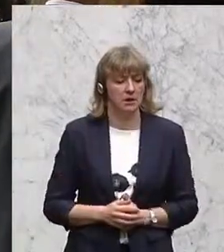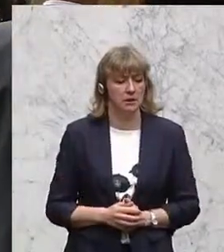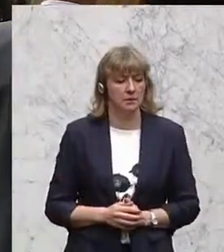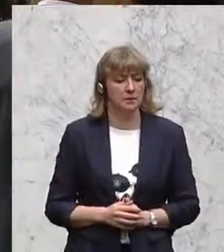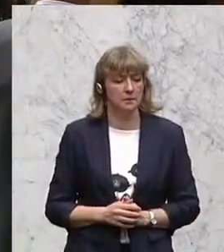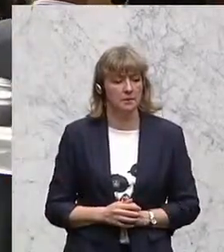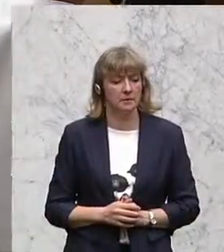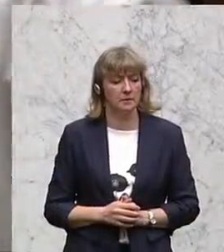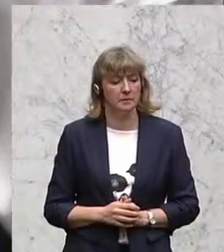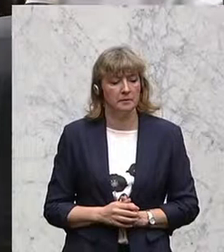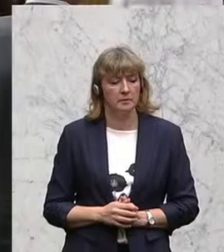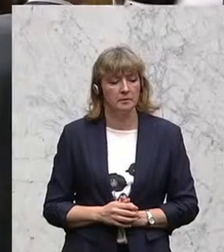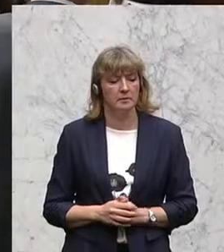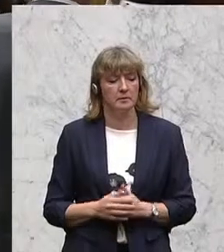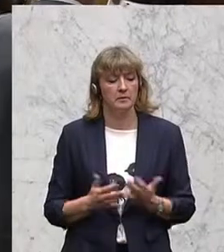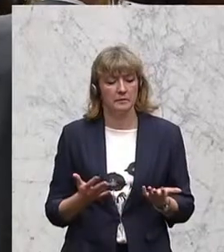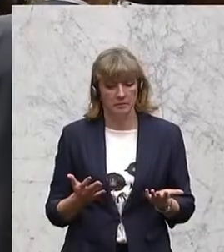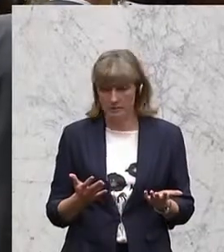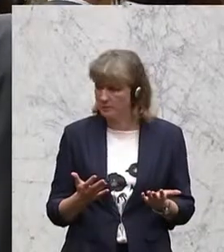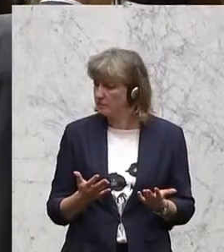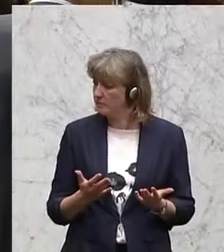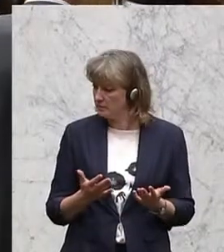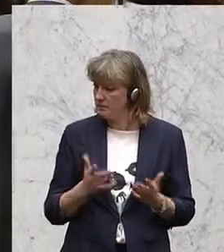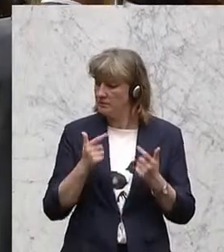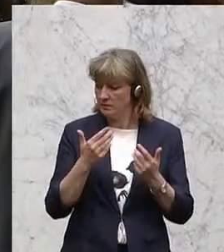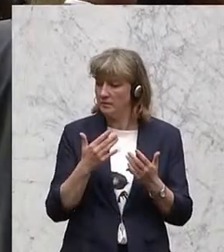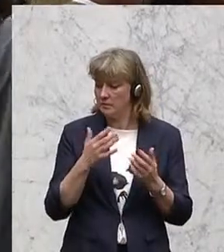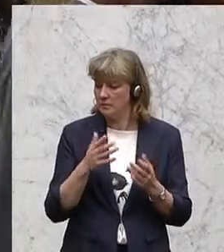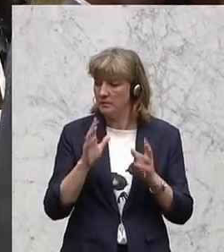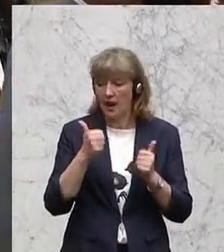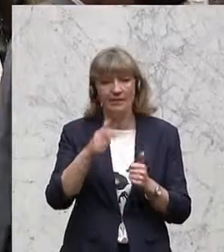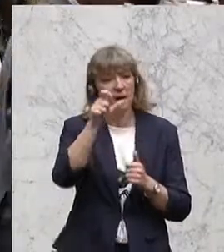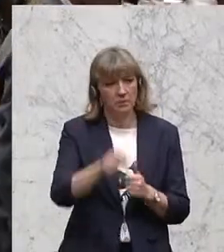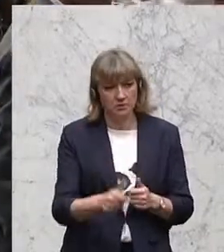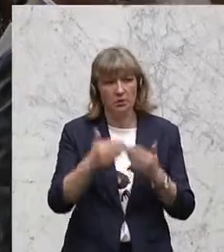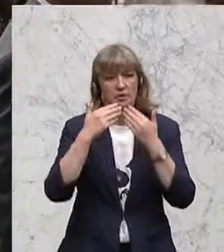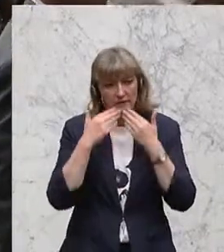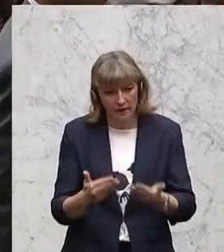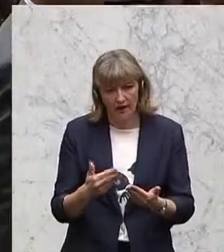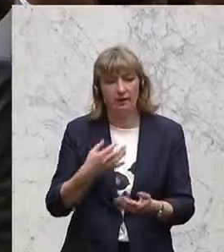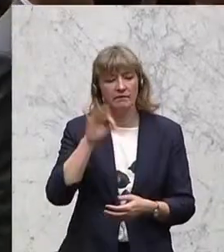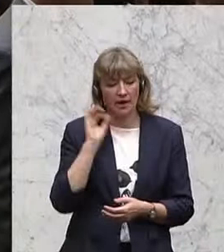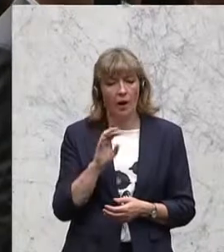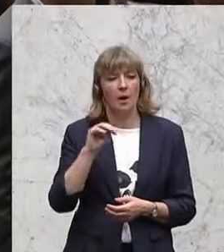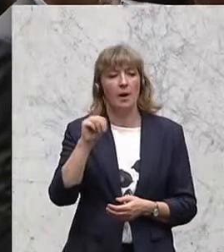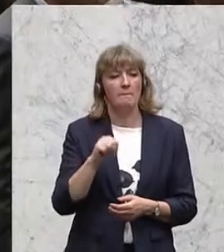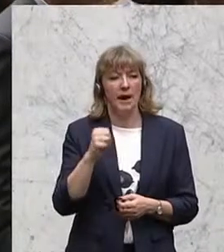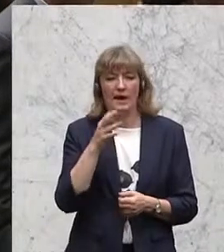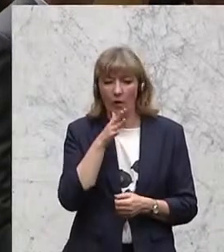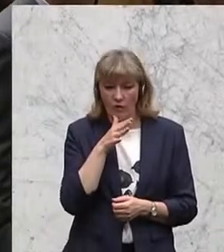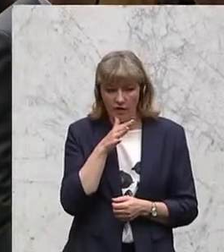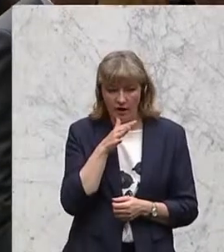vor allem einer Person zu verdanken. Das ist die Meyerhofer, die ja Impulse